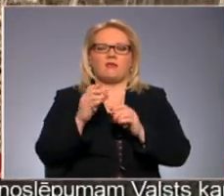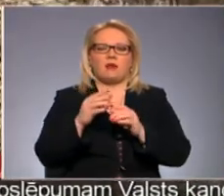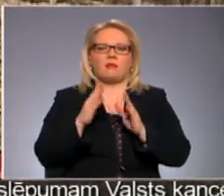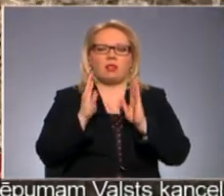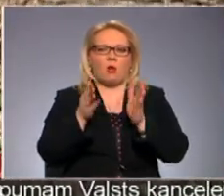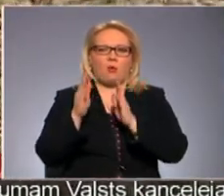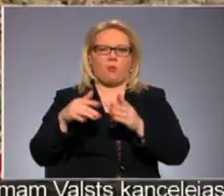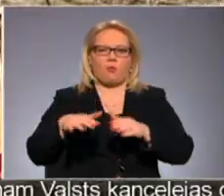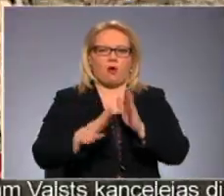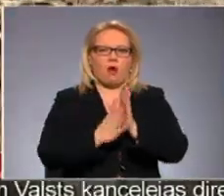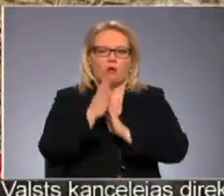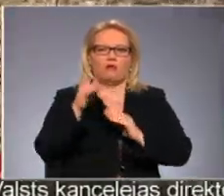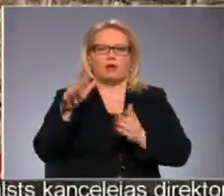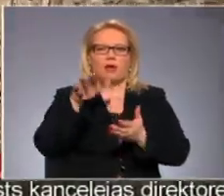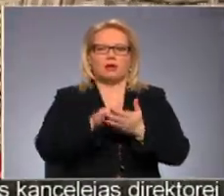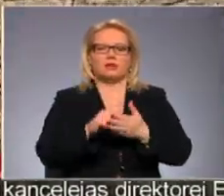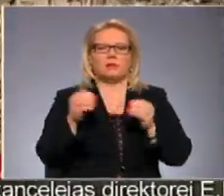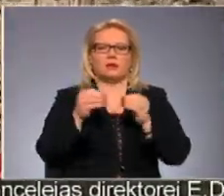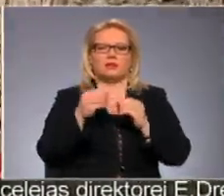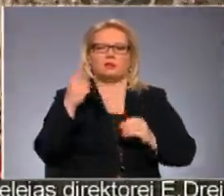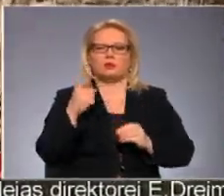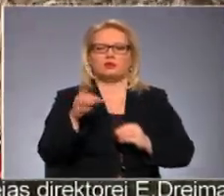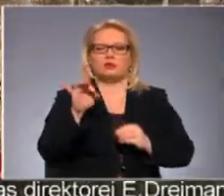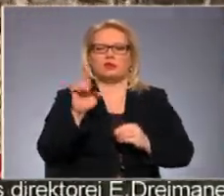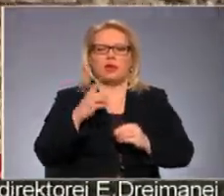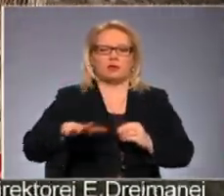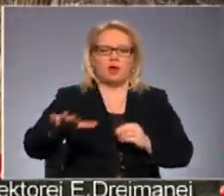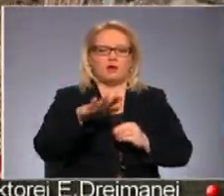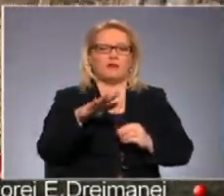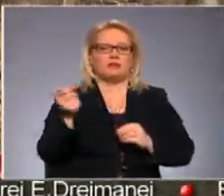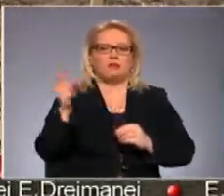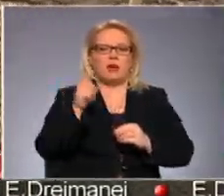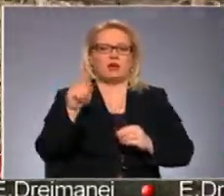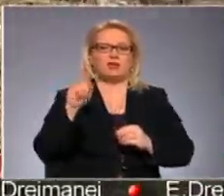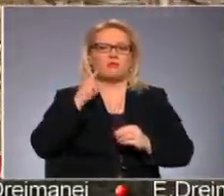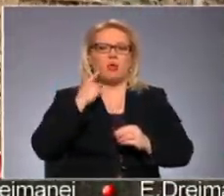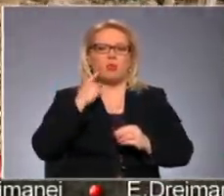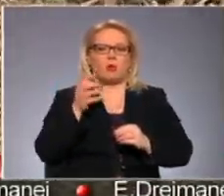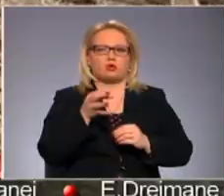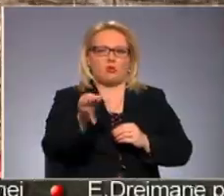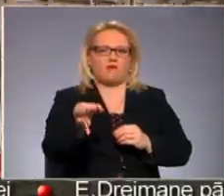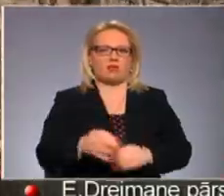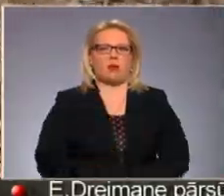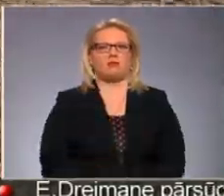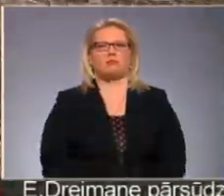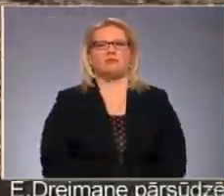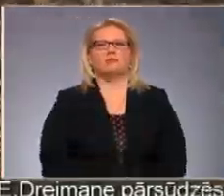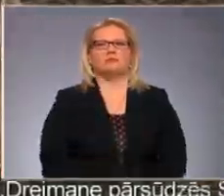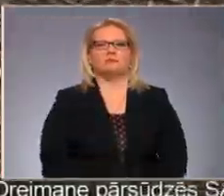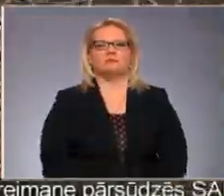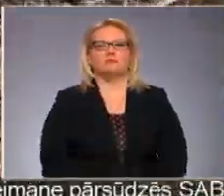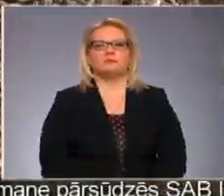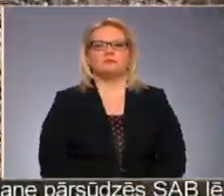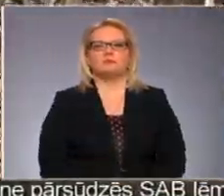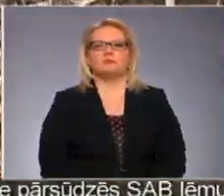Latvānis Latvijā aizņem vairāk nekā 10 tūkstošus hektāru, visvairāk Madonas novadā. Sandra Leitāni, Andris Spāns,